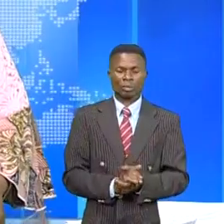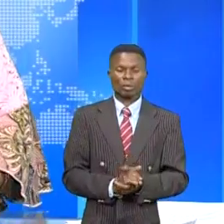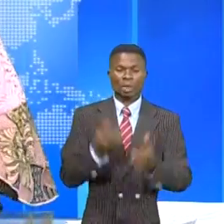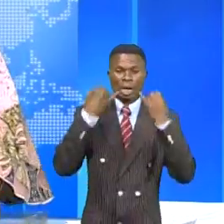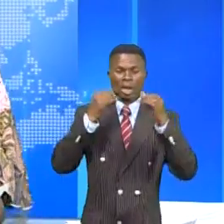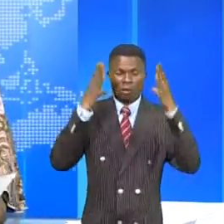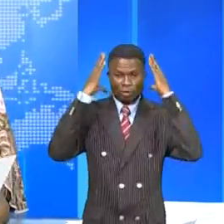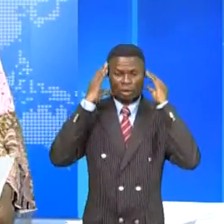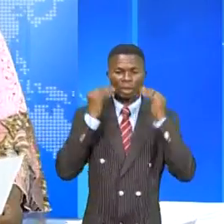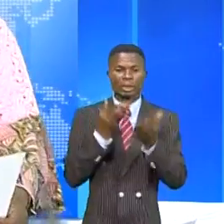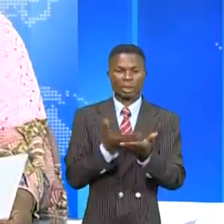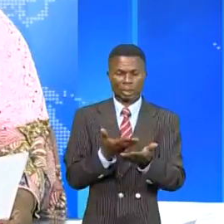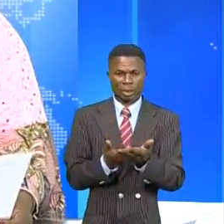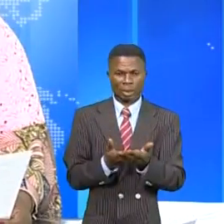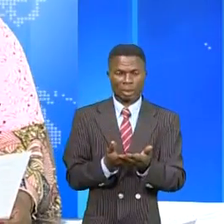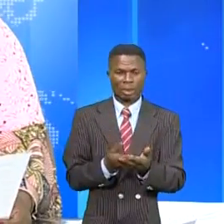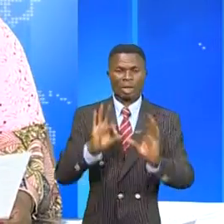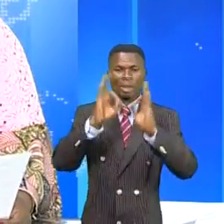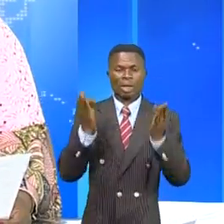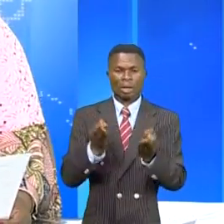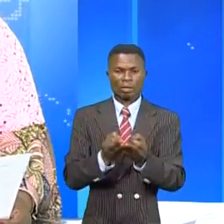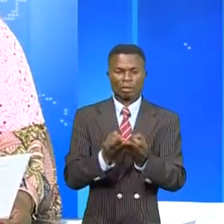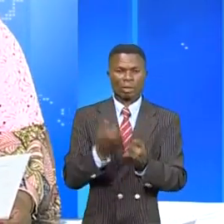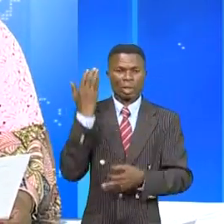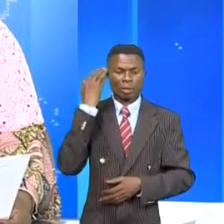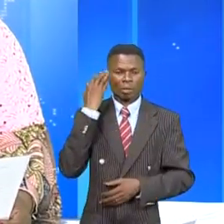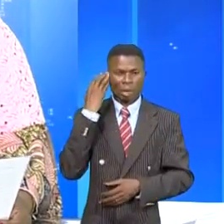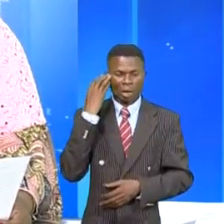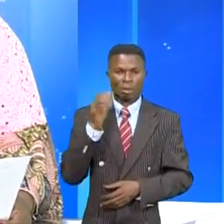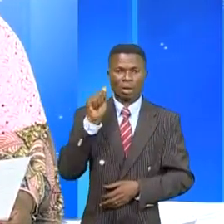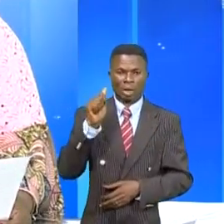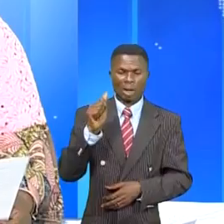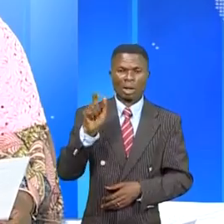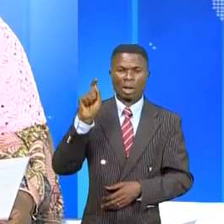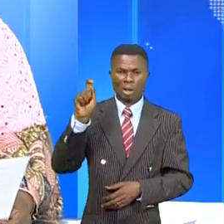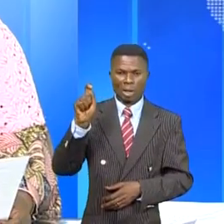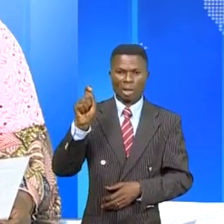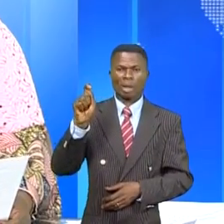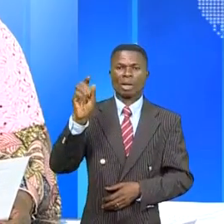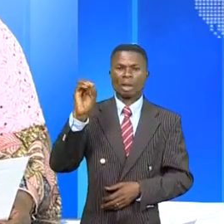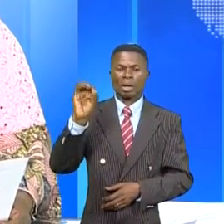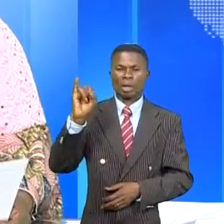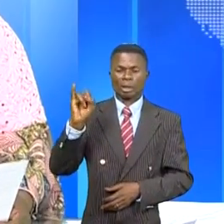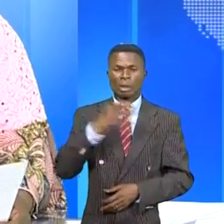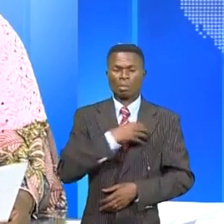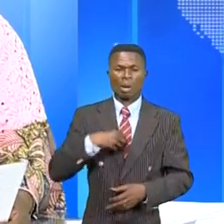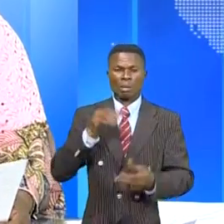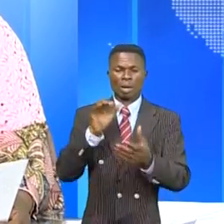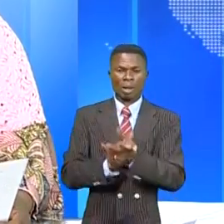nouvelle dans ce journal. La grande famille Antoine Alphonse Caissou, maman Marthe Tisekedi